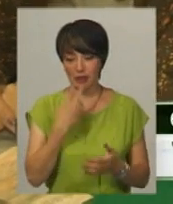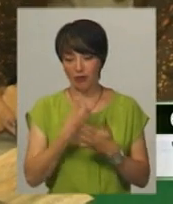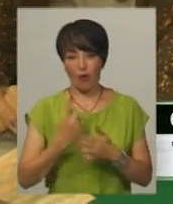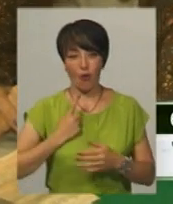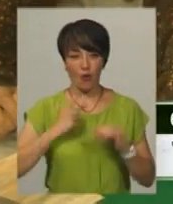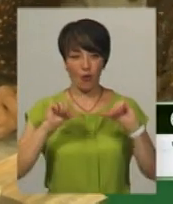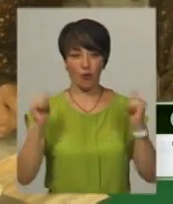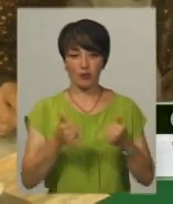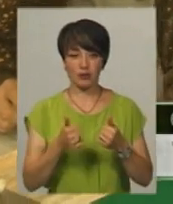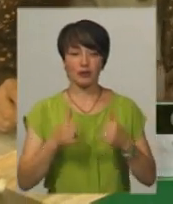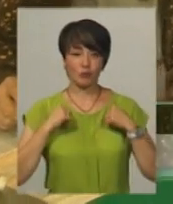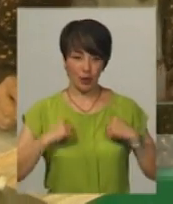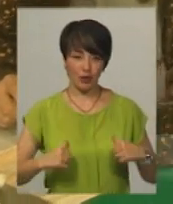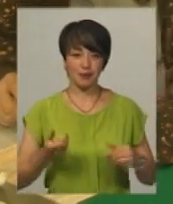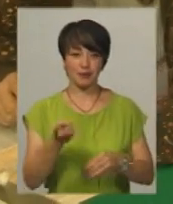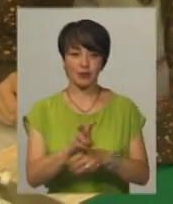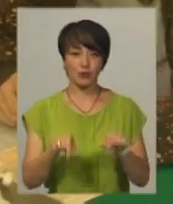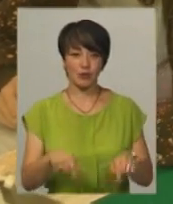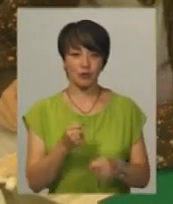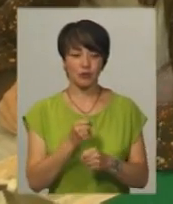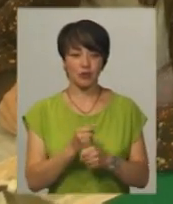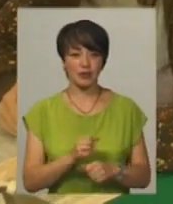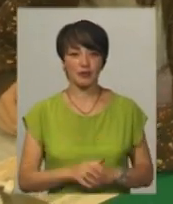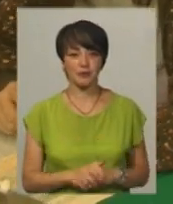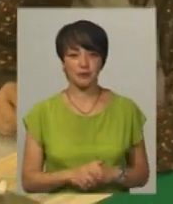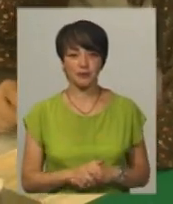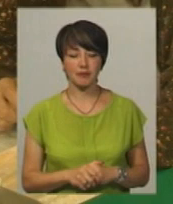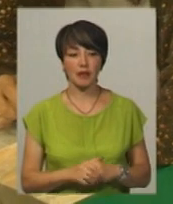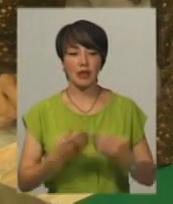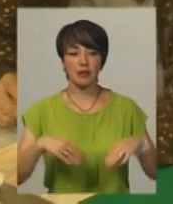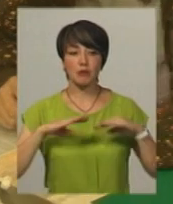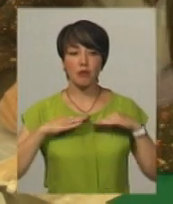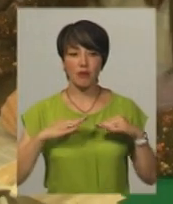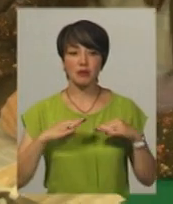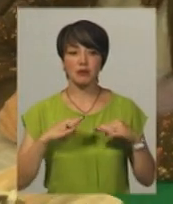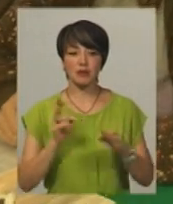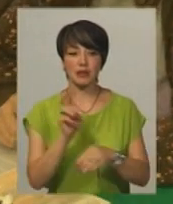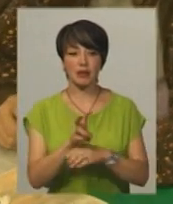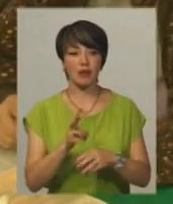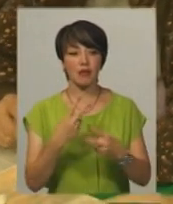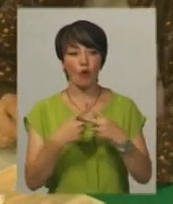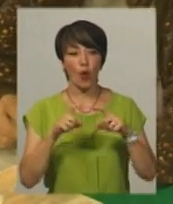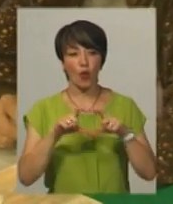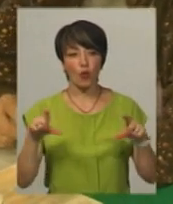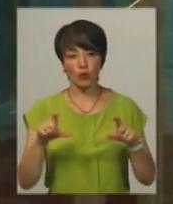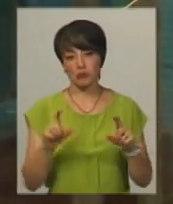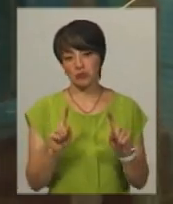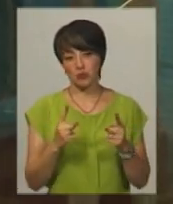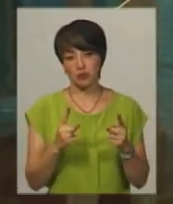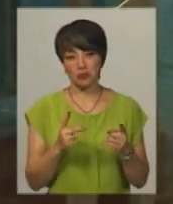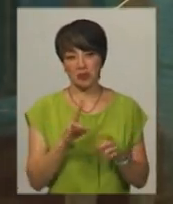охорона, можна було спокійно йти сюди. А запропонували йти в колонію, чому б ні.